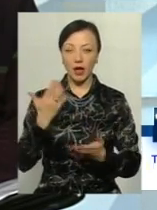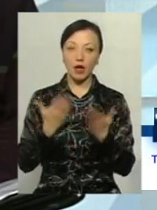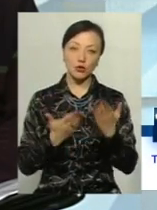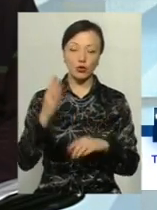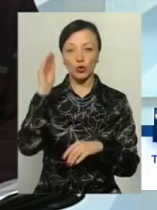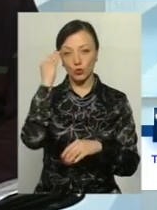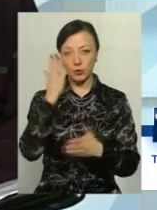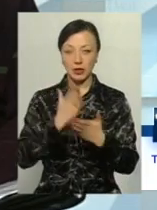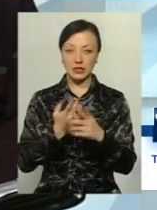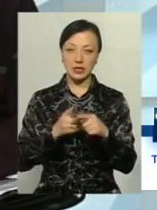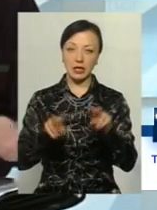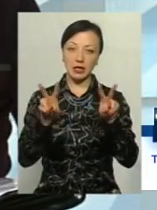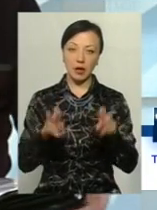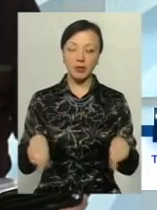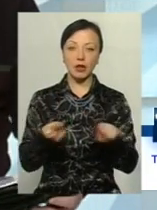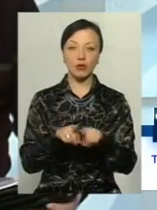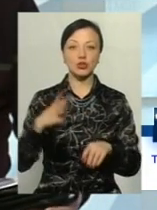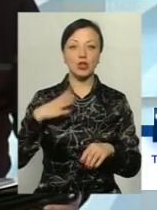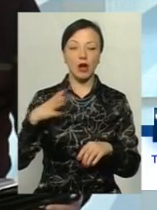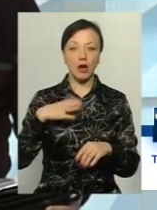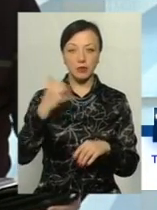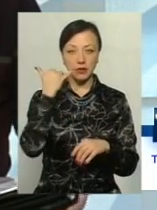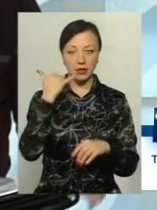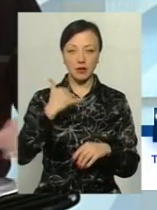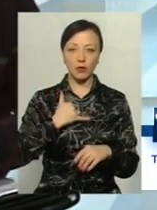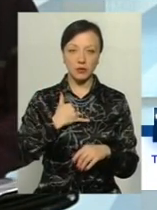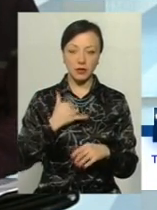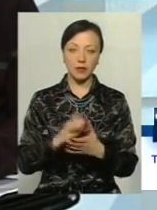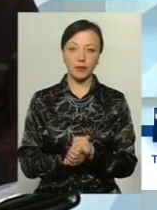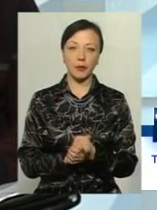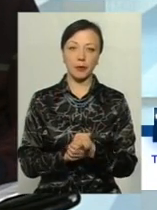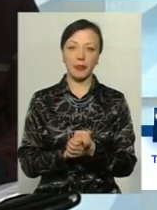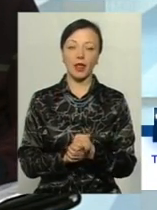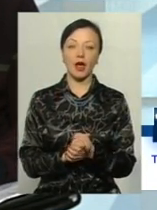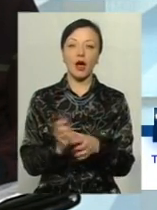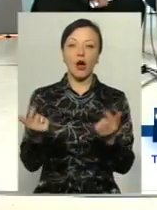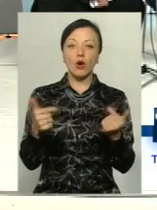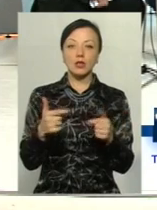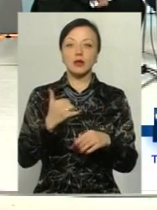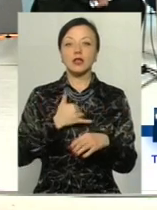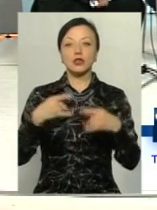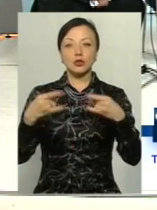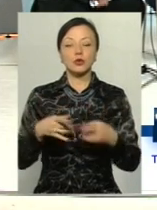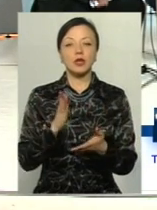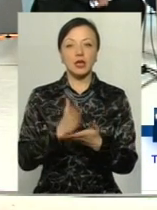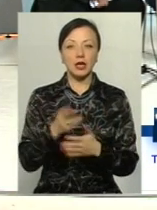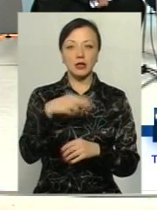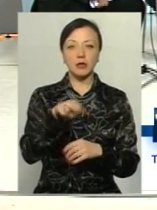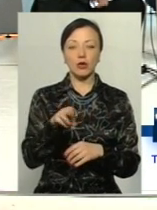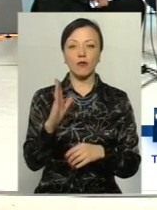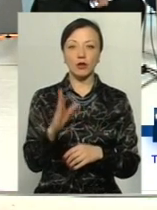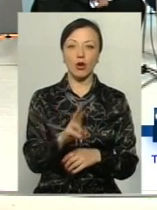міркування зазначеної теми, також чекаємо на ваші телефонні дзвінки. А гостями у нашій студії сьогодні є Дмитро